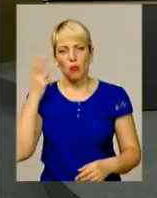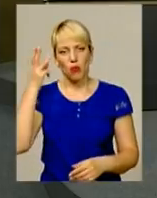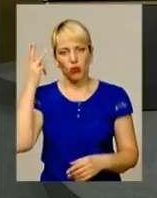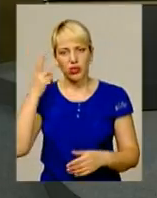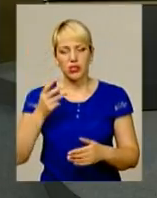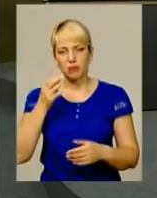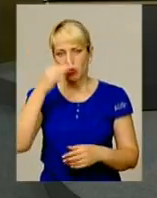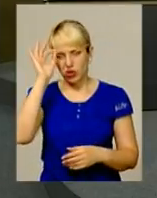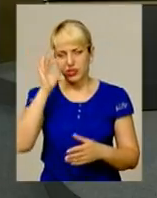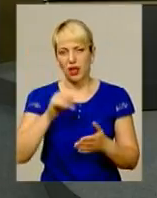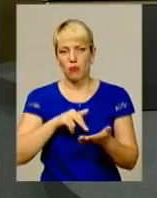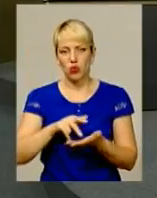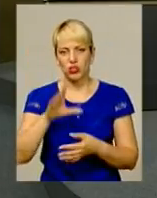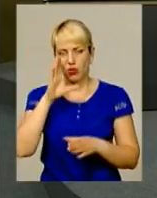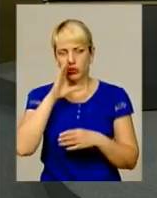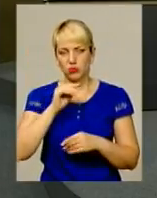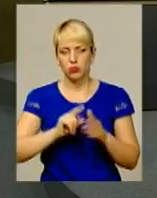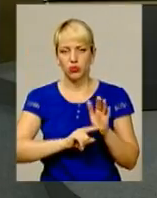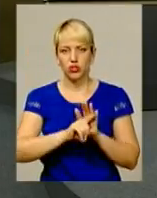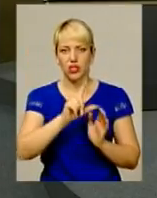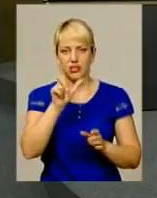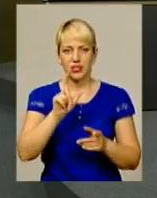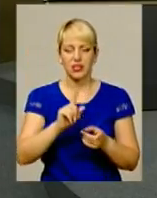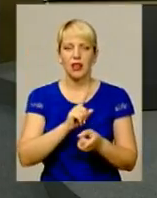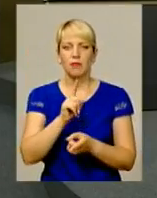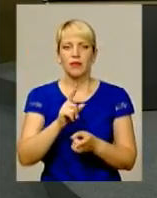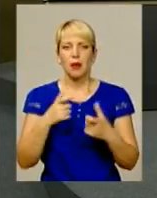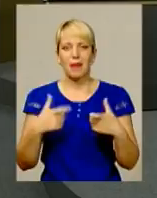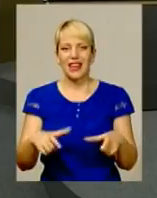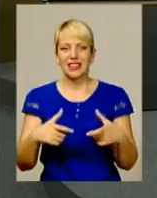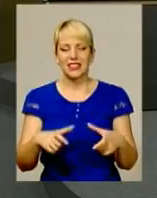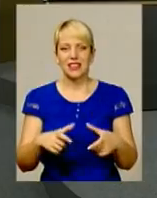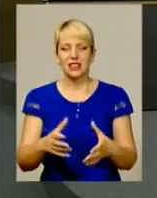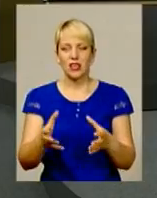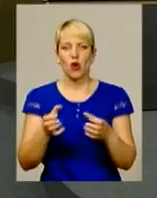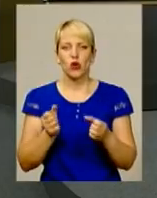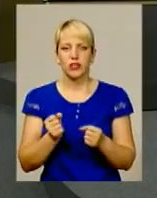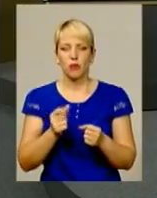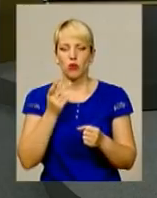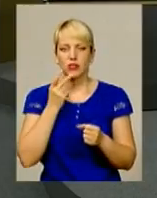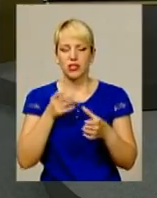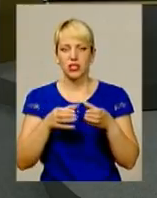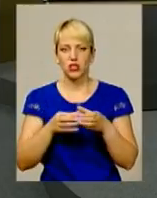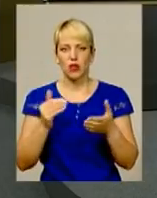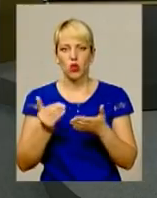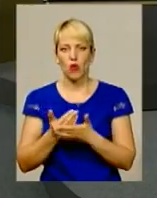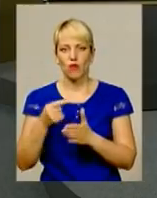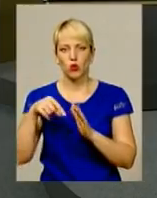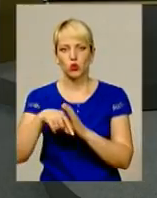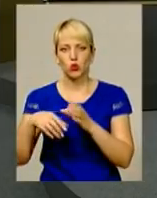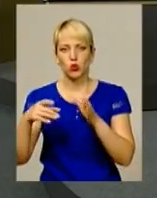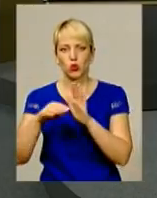пройшла успішно, починаючи з переатестації, отримання постійних штатів, нової структури,